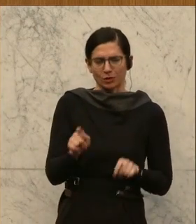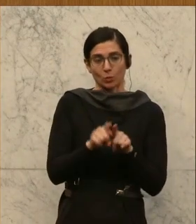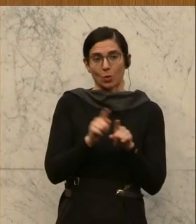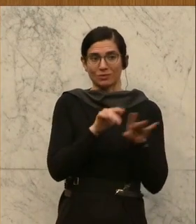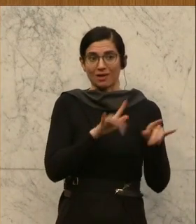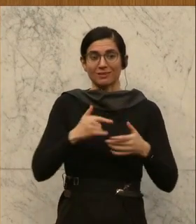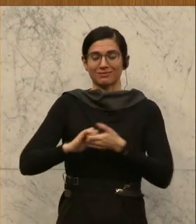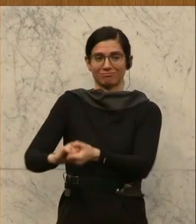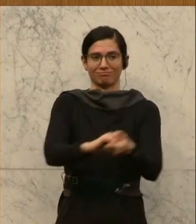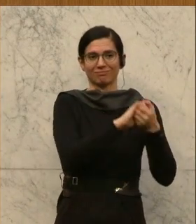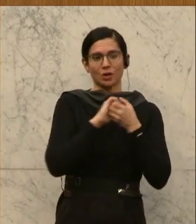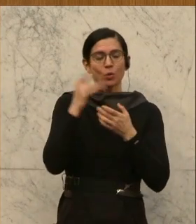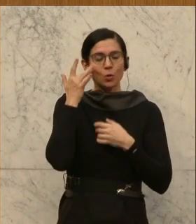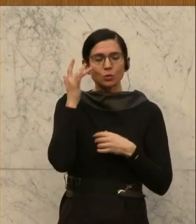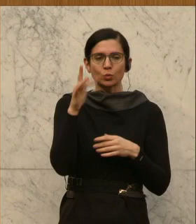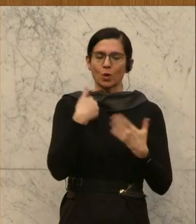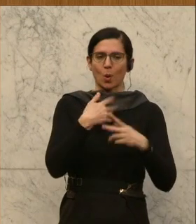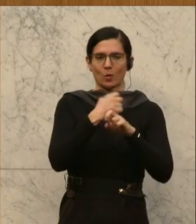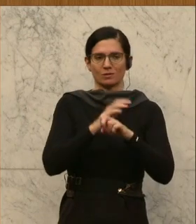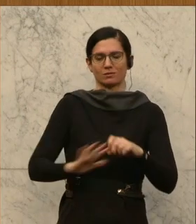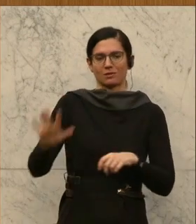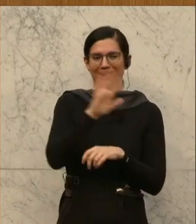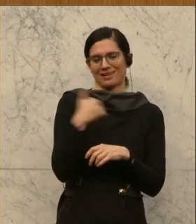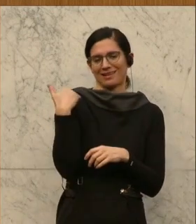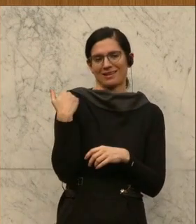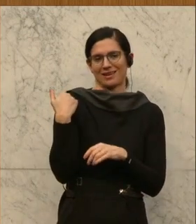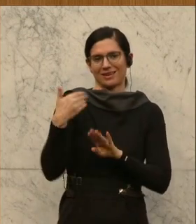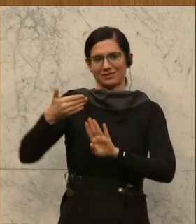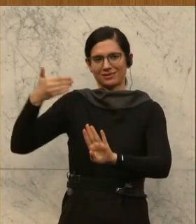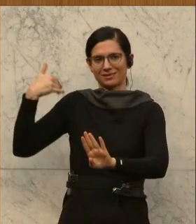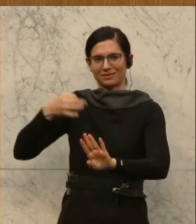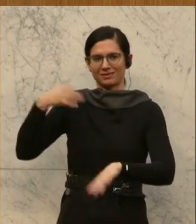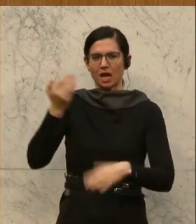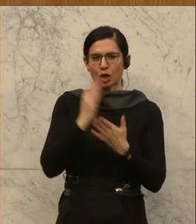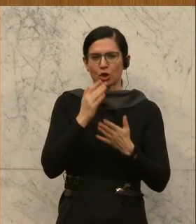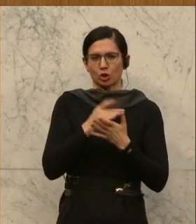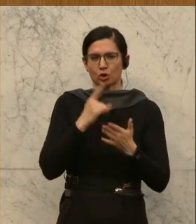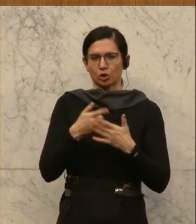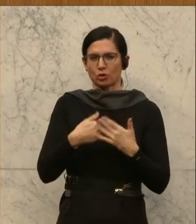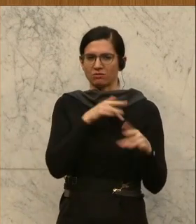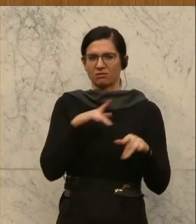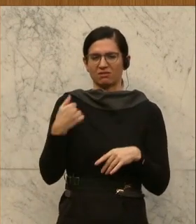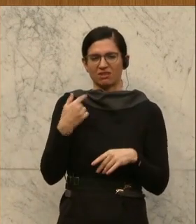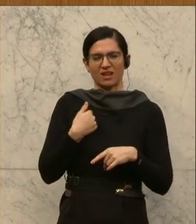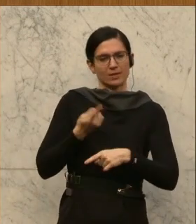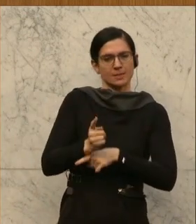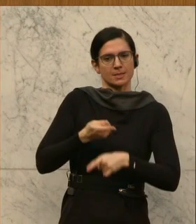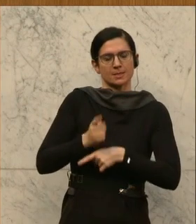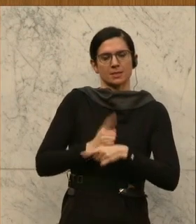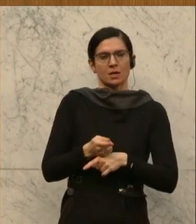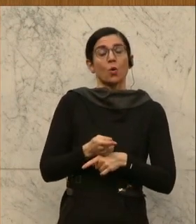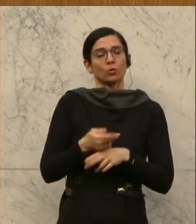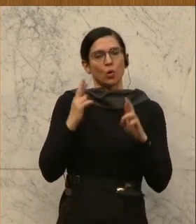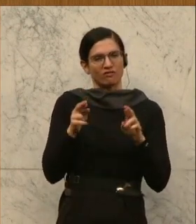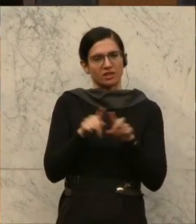gesammelte, versammelte Kultur Österreichs hat Ihnen in den letzten Tagen ziemlich den Marsch geblasen. Und ich hoffe, Sie haben das auch gehört. Vielen Dank.